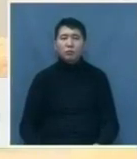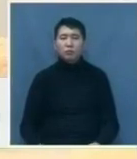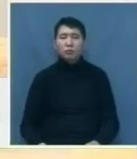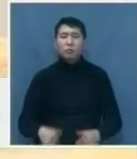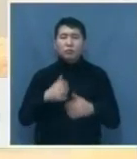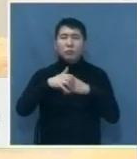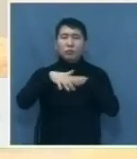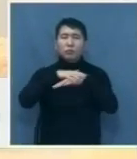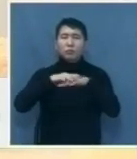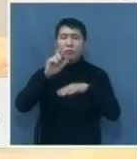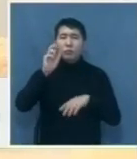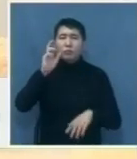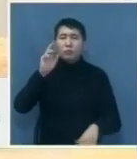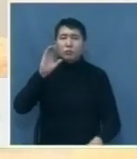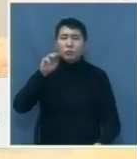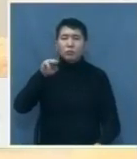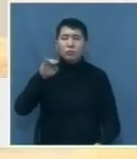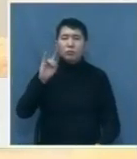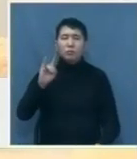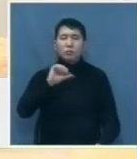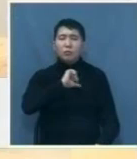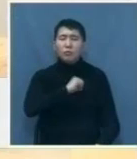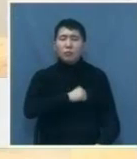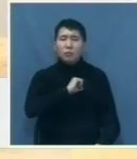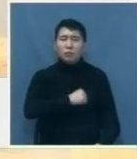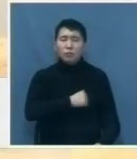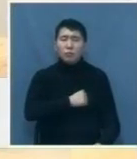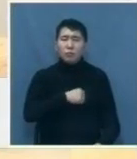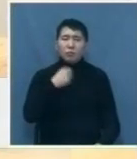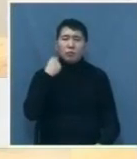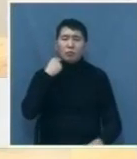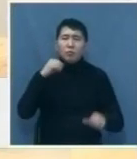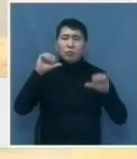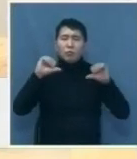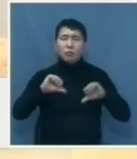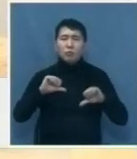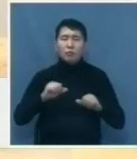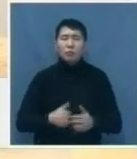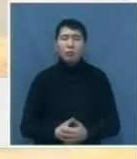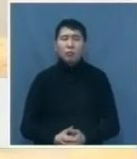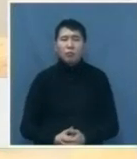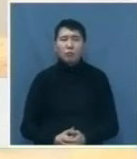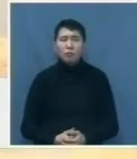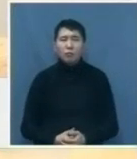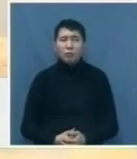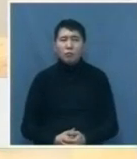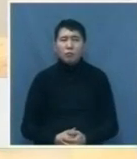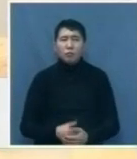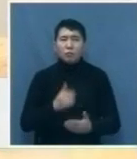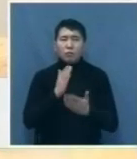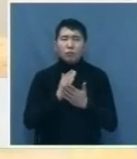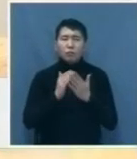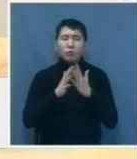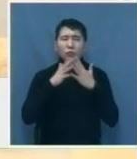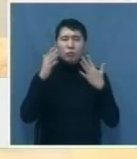эксперты именно в области юриспруденции по английскому праву. Они очень имеют большой авторитет